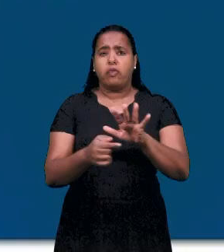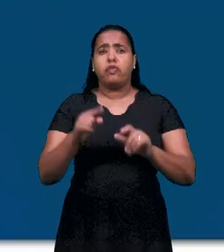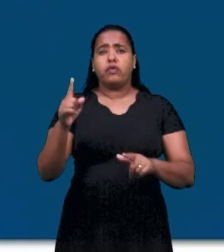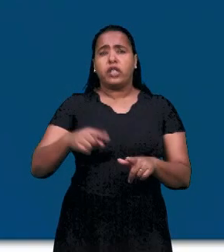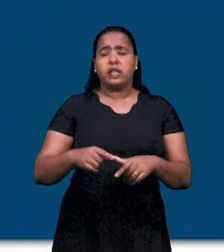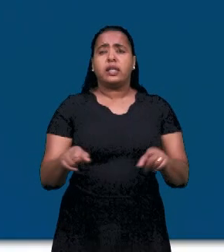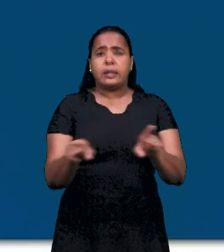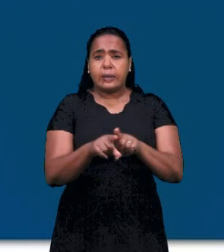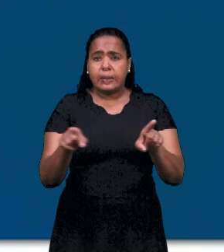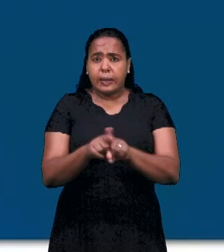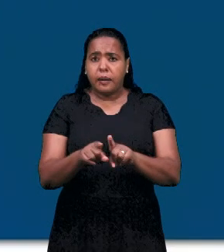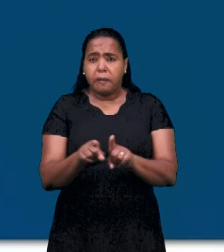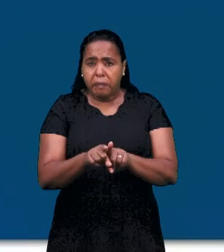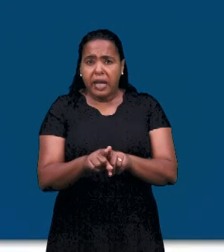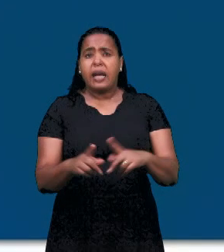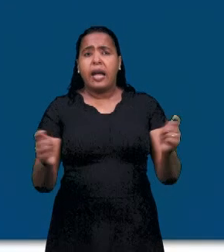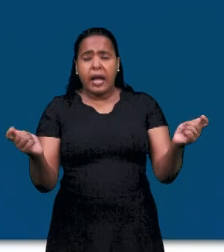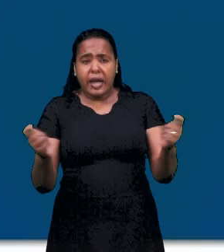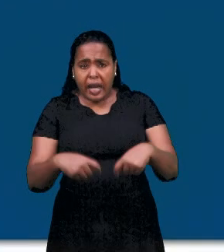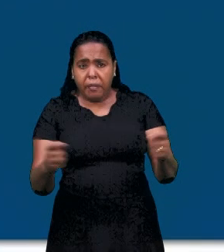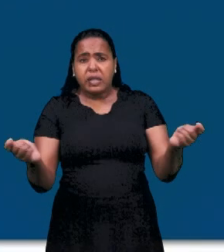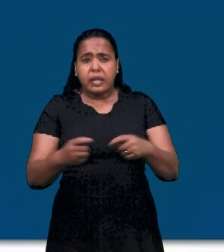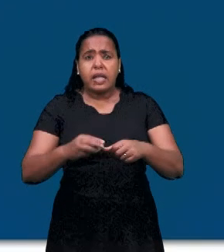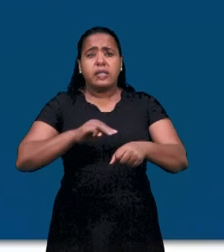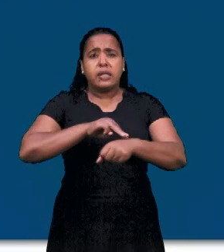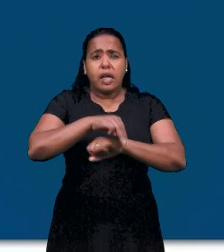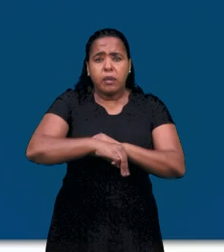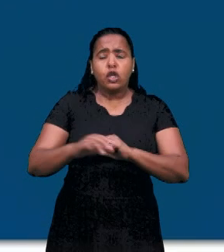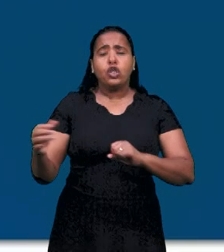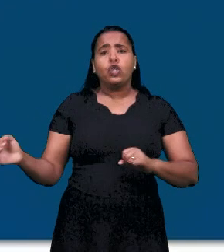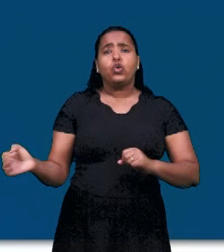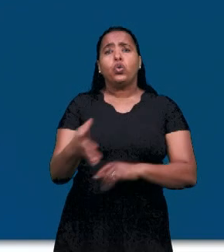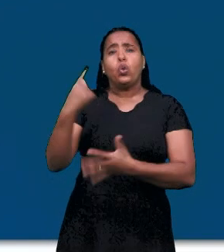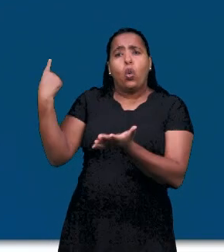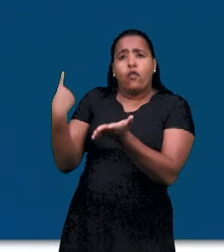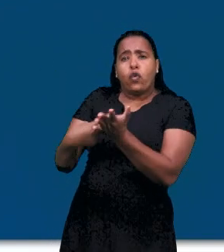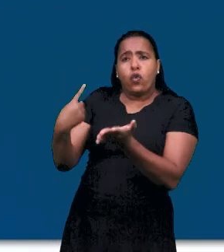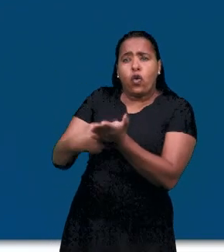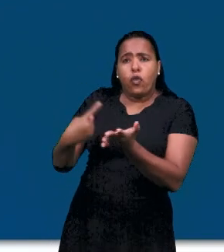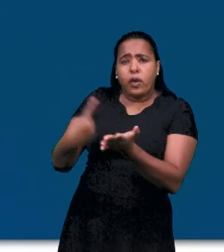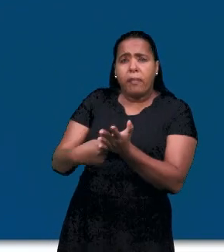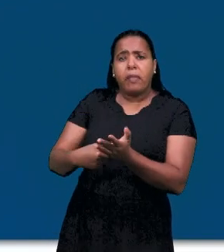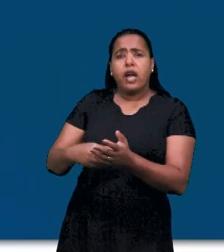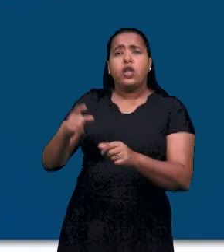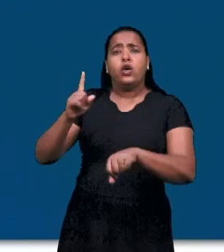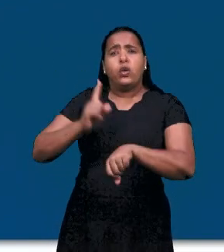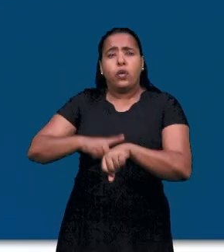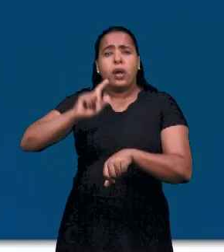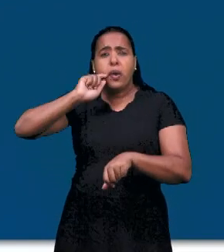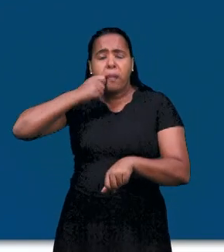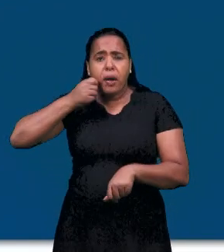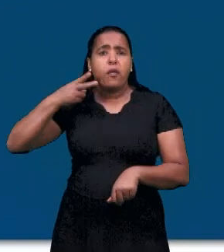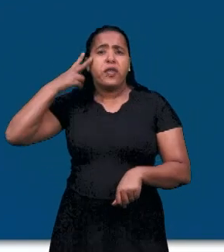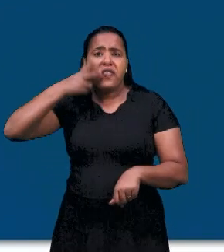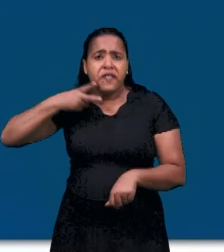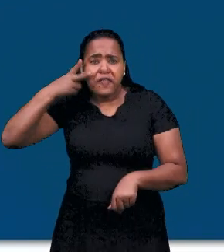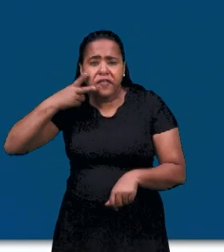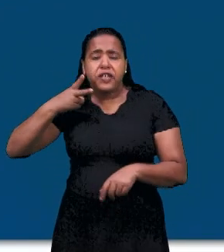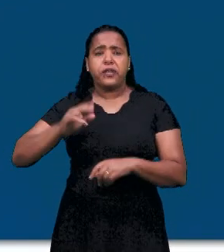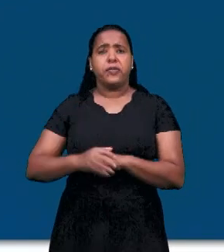Я не буду сюда вздаваться. Он сделал нас служителями Нового Завета.